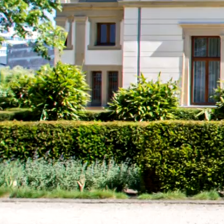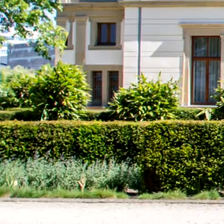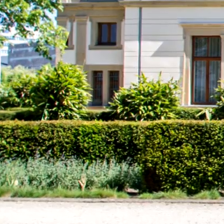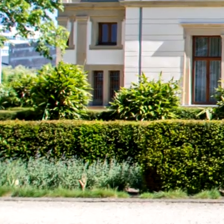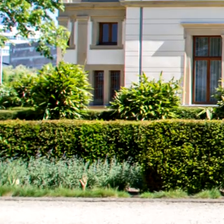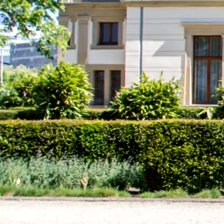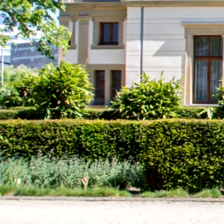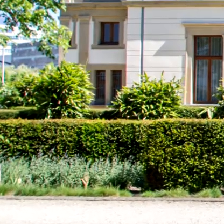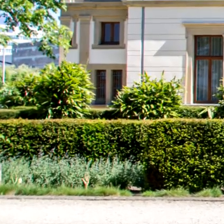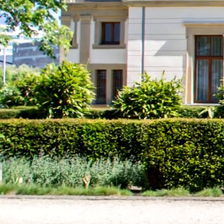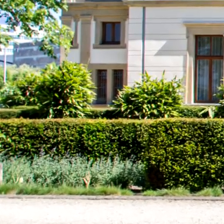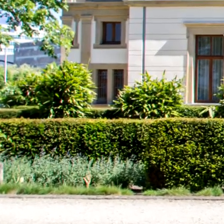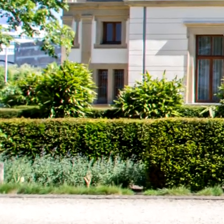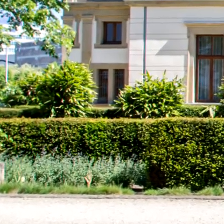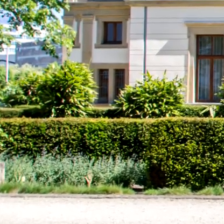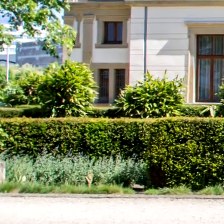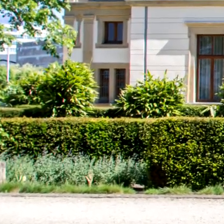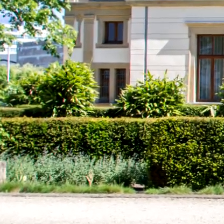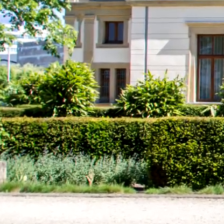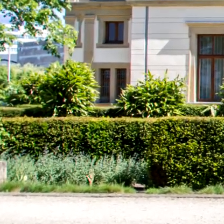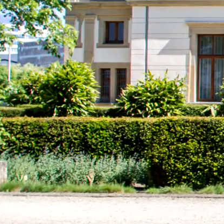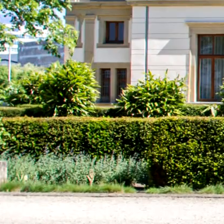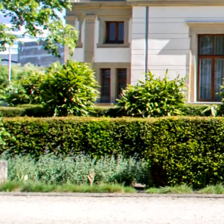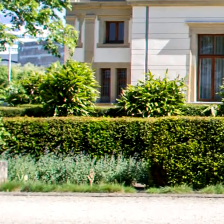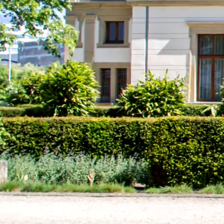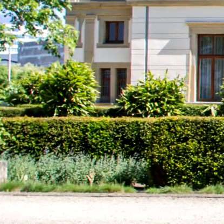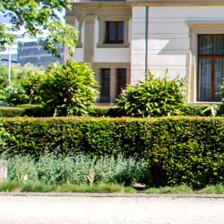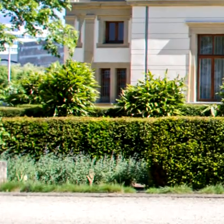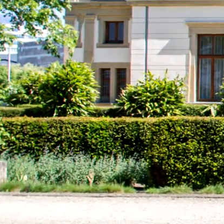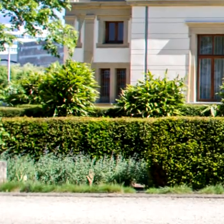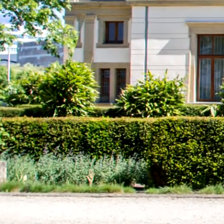Ende. Vielen Dank. Vielen Dank. Dank.